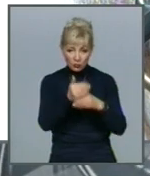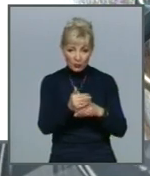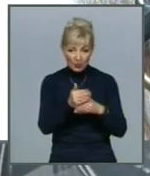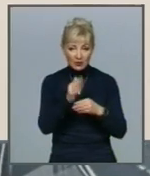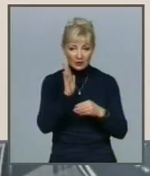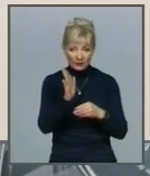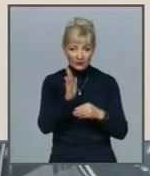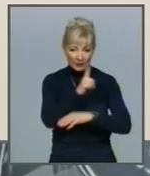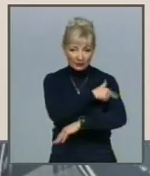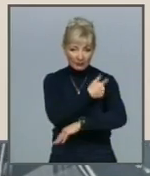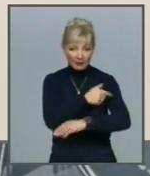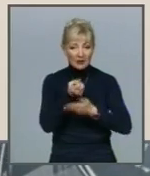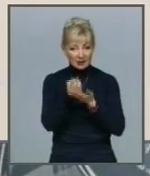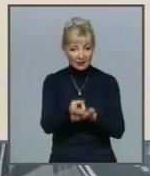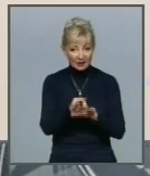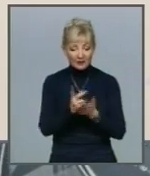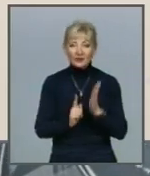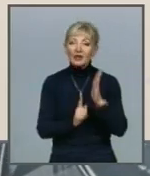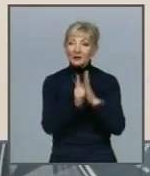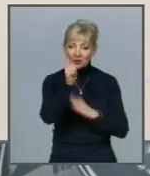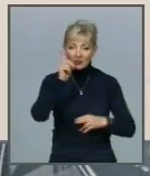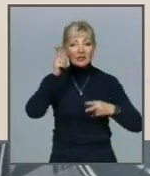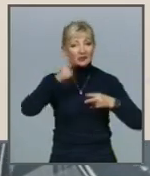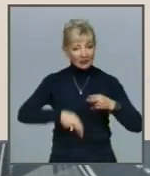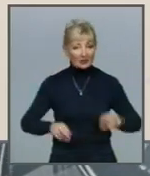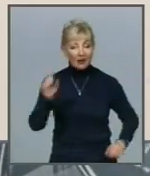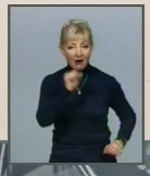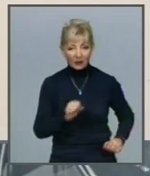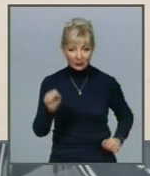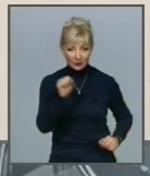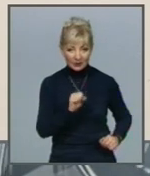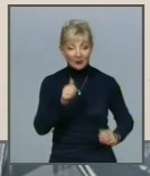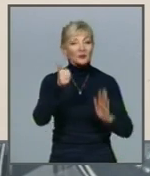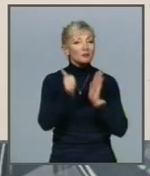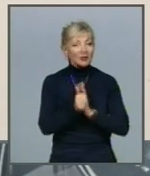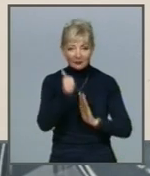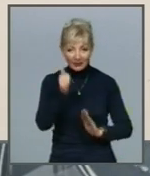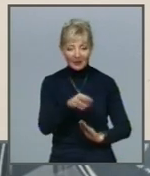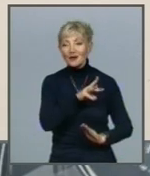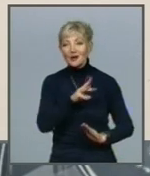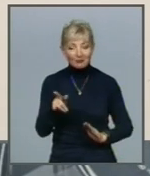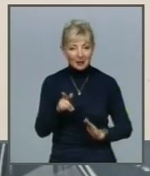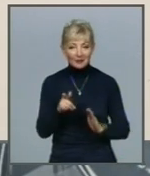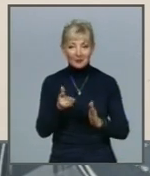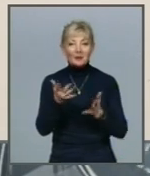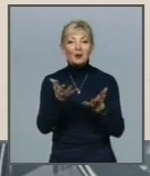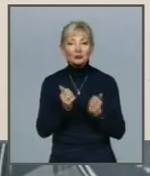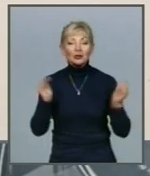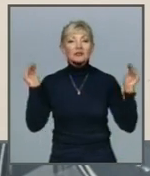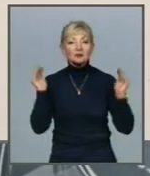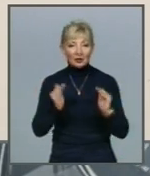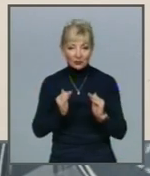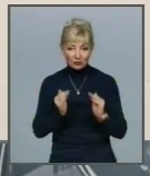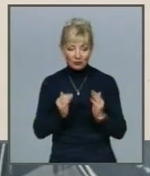стаціонарах Починаючи з кінця серпня, вперше ми отримали зменшення